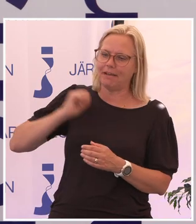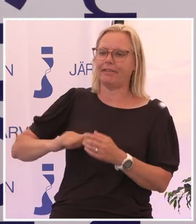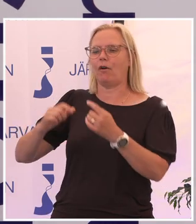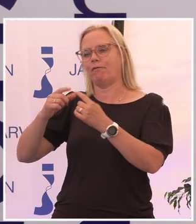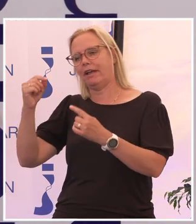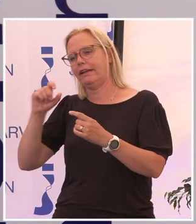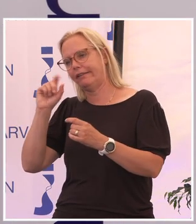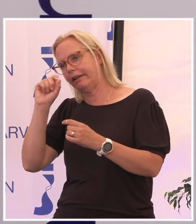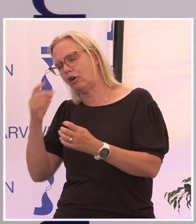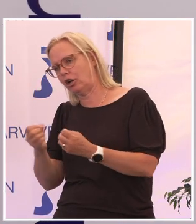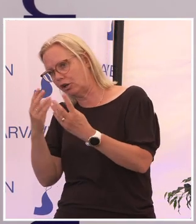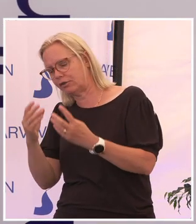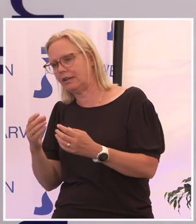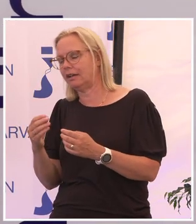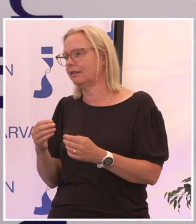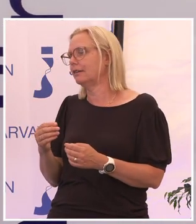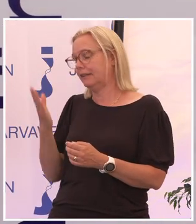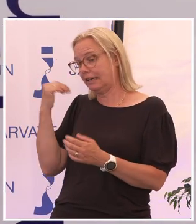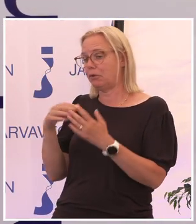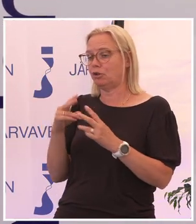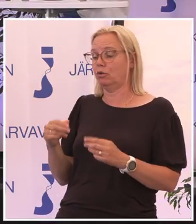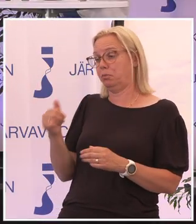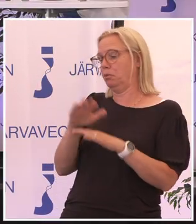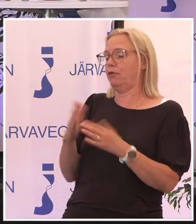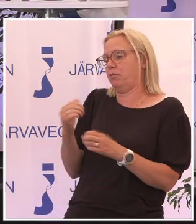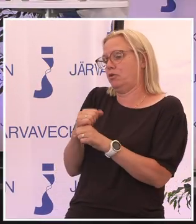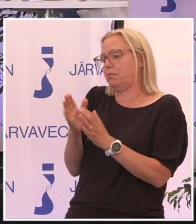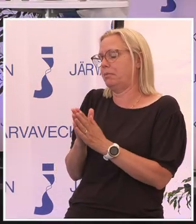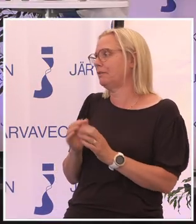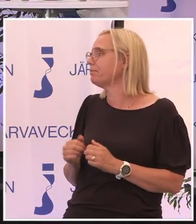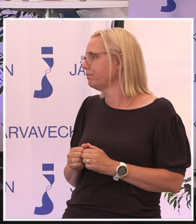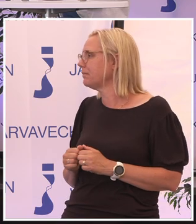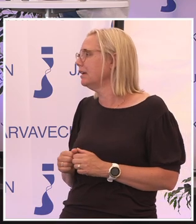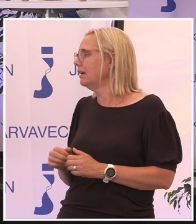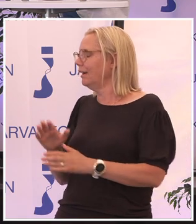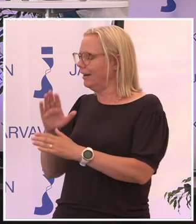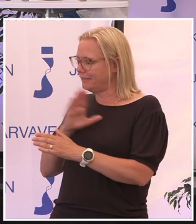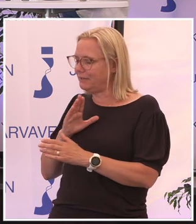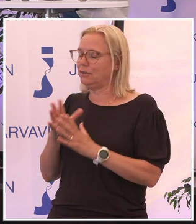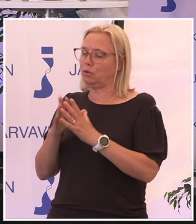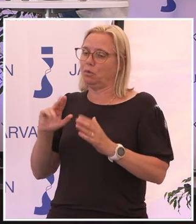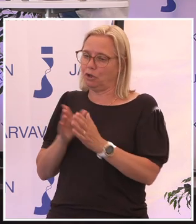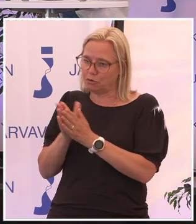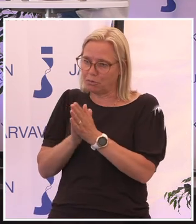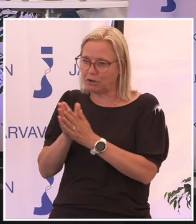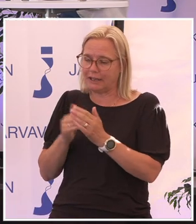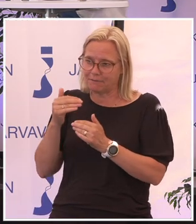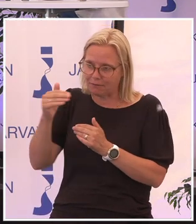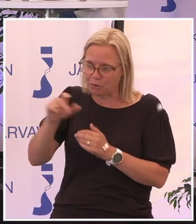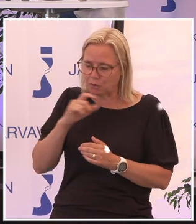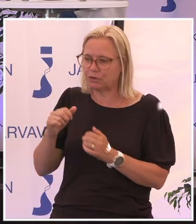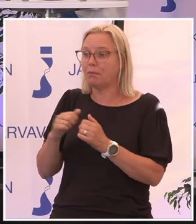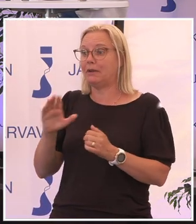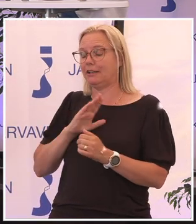kan man ju göra beroende på vad man håller på med på dagarna, tänker jag. Så det finns onekligen en rad utmaningar framför oss, men vi har också en rad